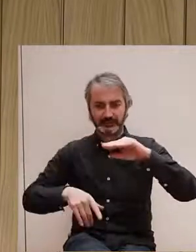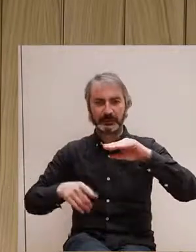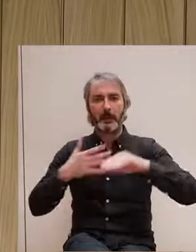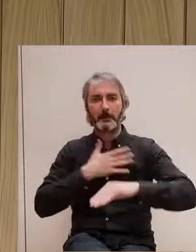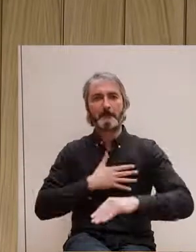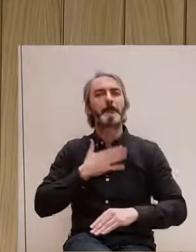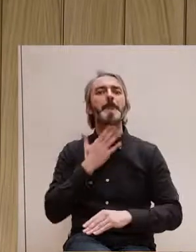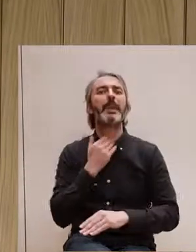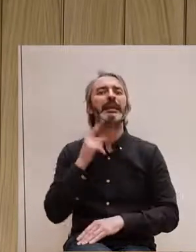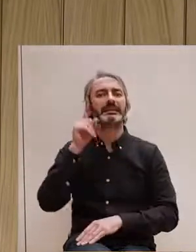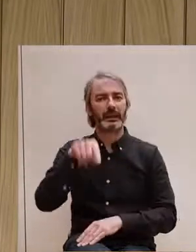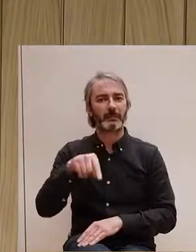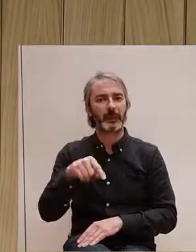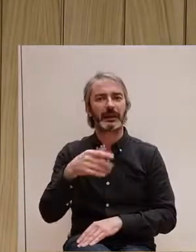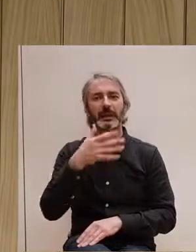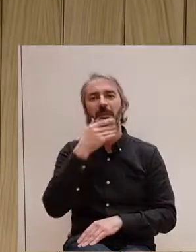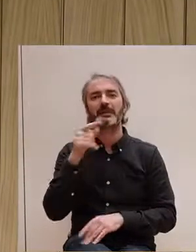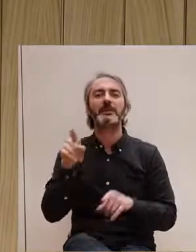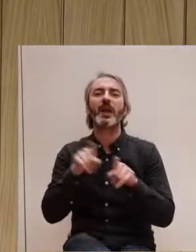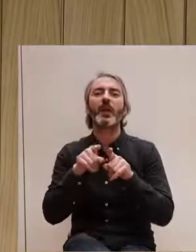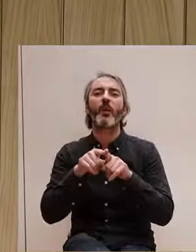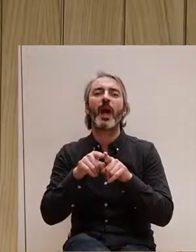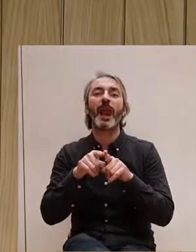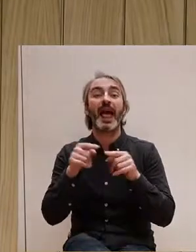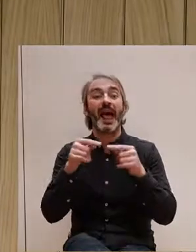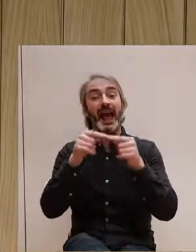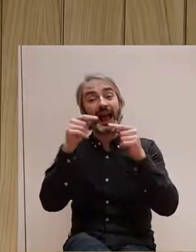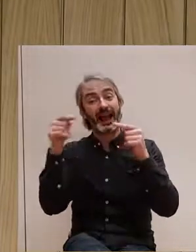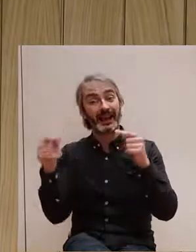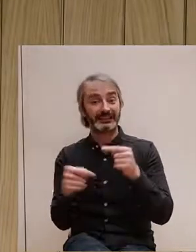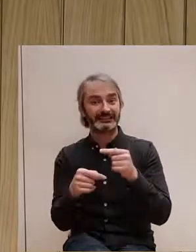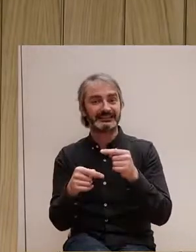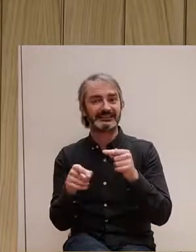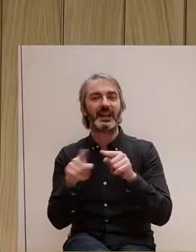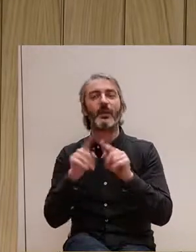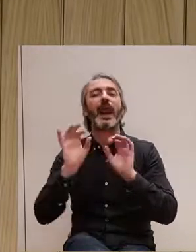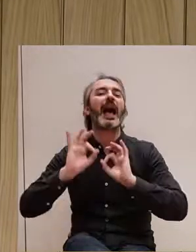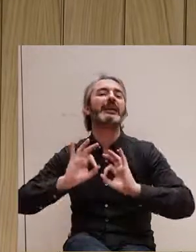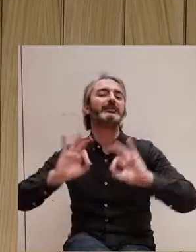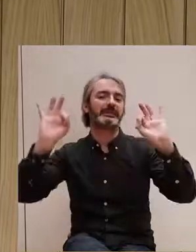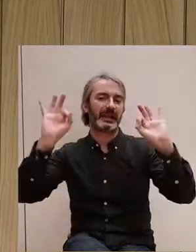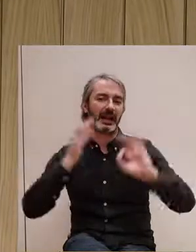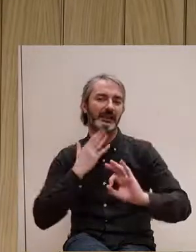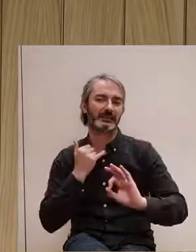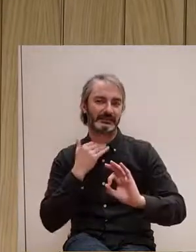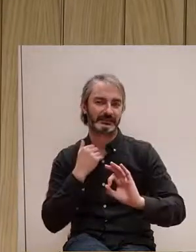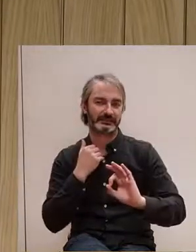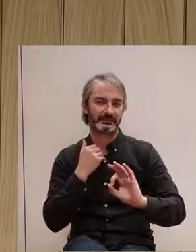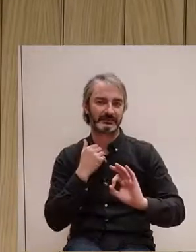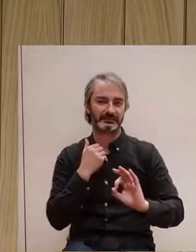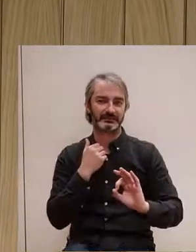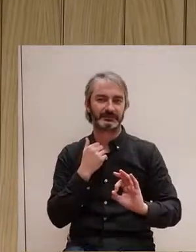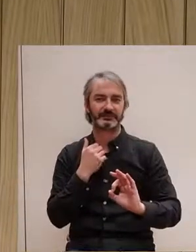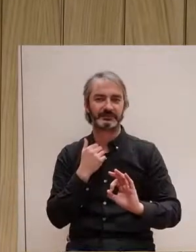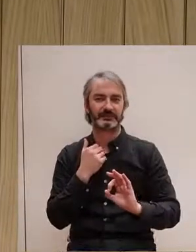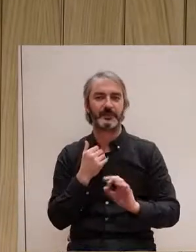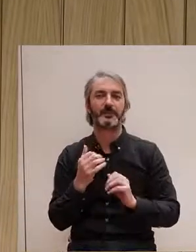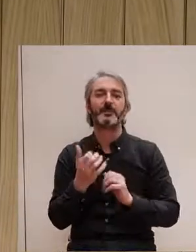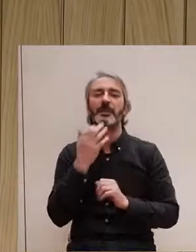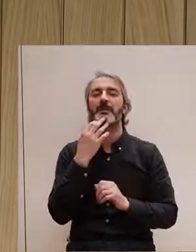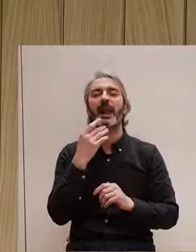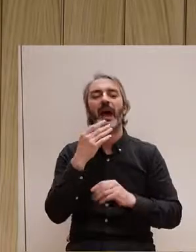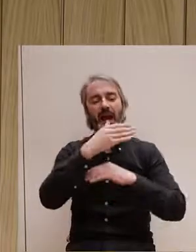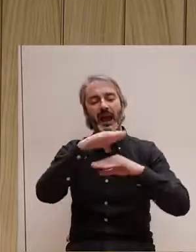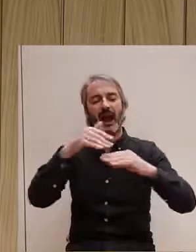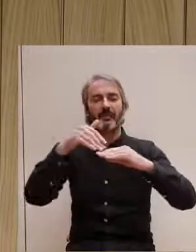estigmatitza com a fetitxes totes les pràctiques on s'estimulen parts del cos que no estan dintre